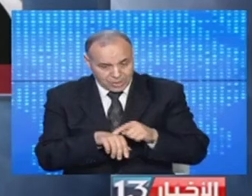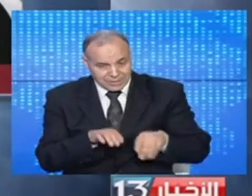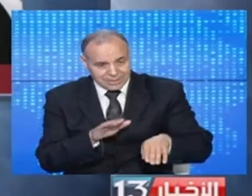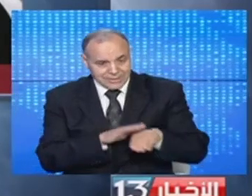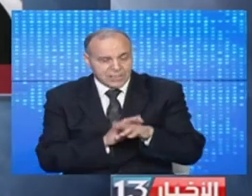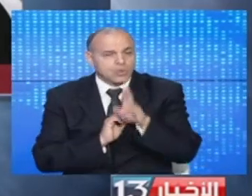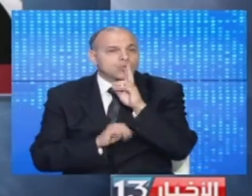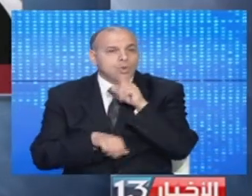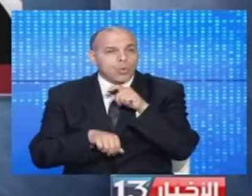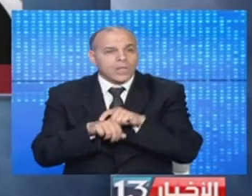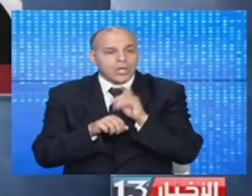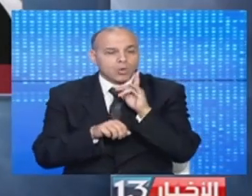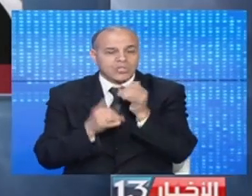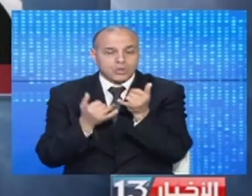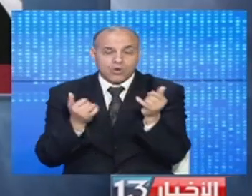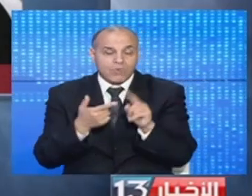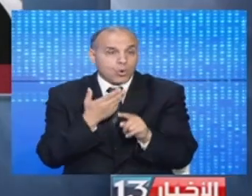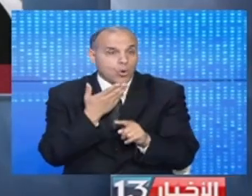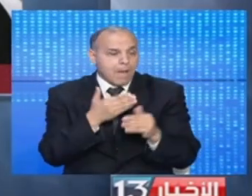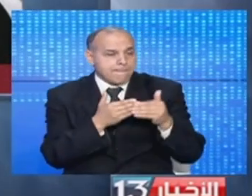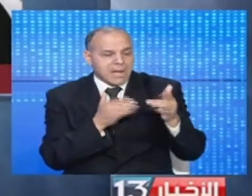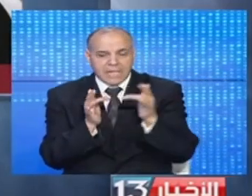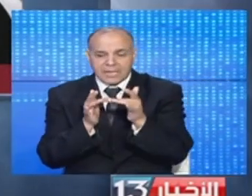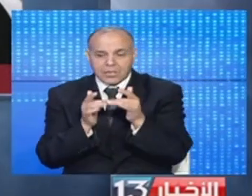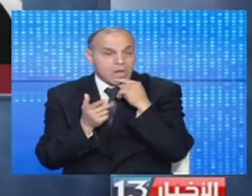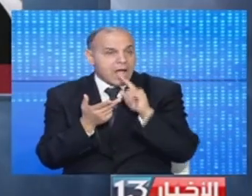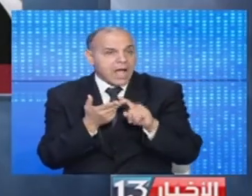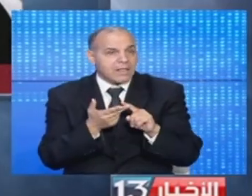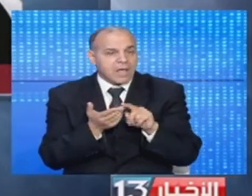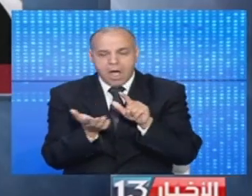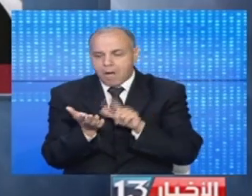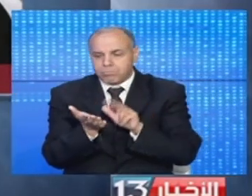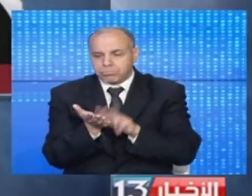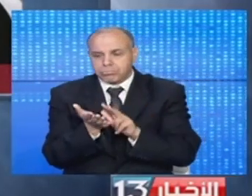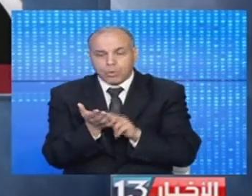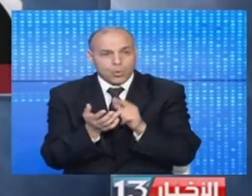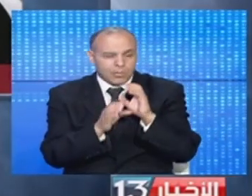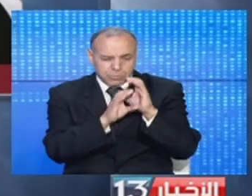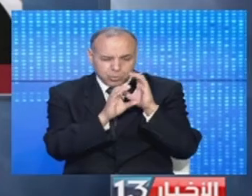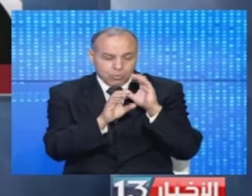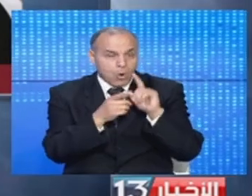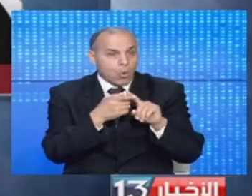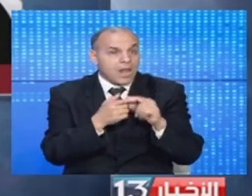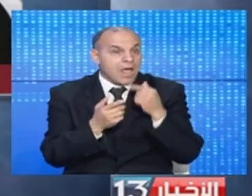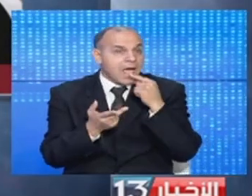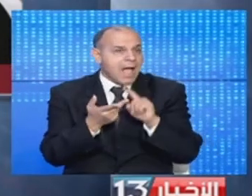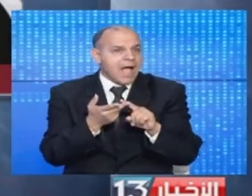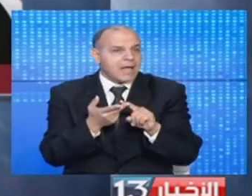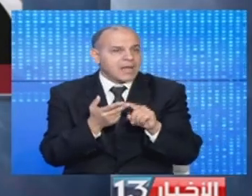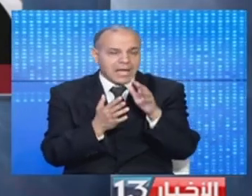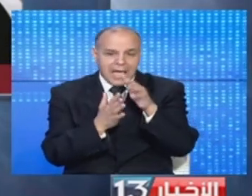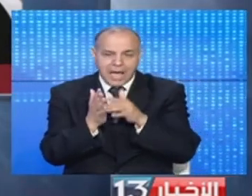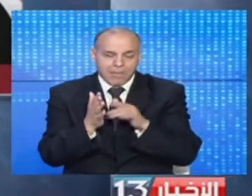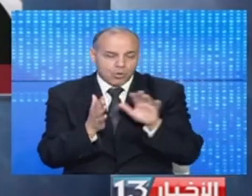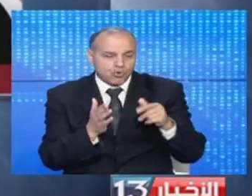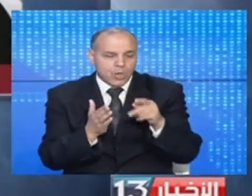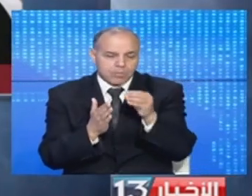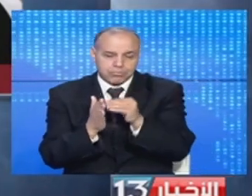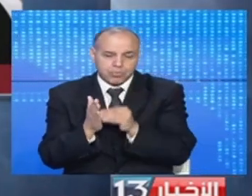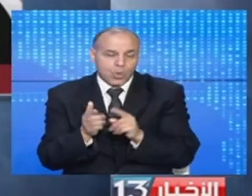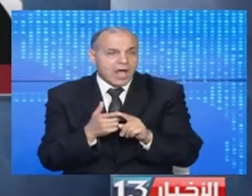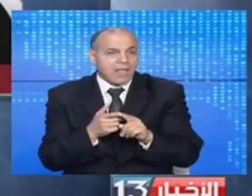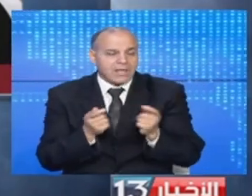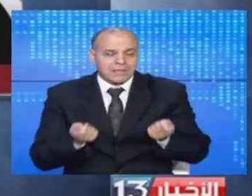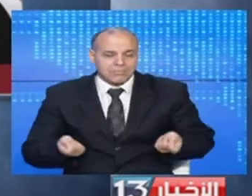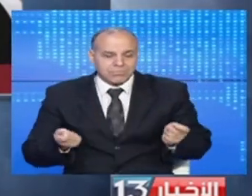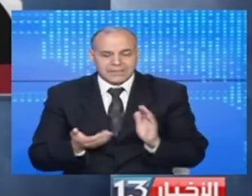من منتصف النهار ندوة صحفية عن بعض عبر تطبيق تيزوم سيقدم من خلالها قائمة اللاعبين المدعوين